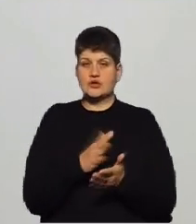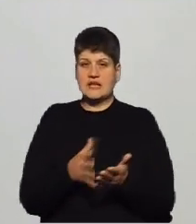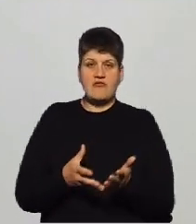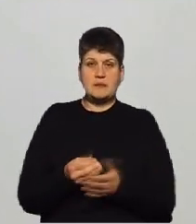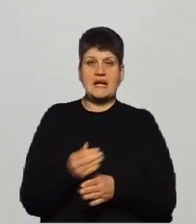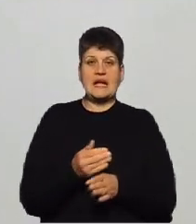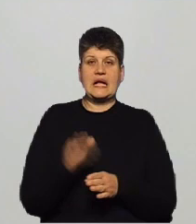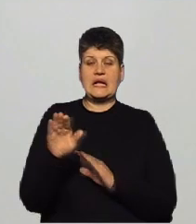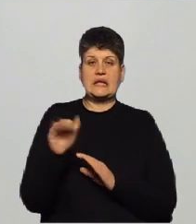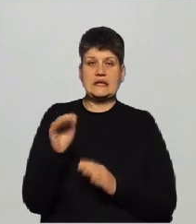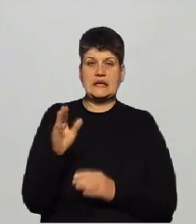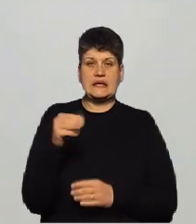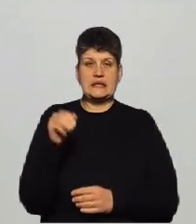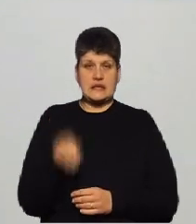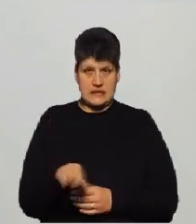Чи на загальних підставах?